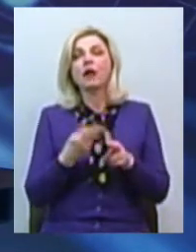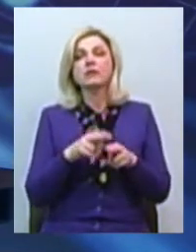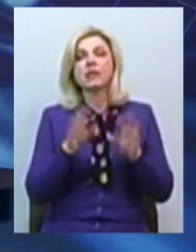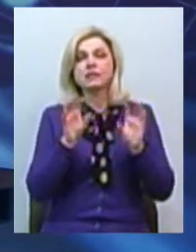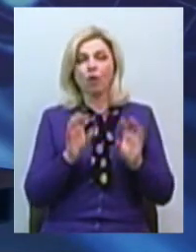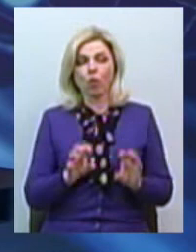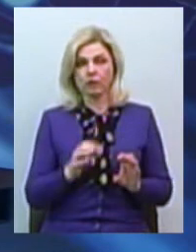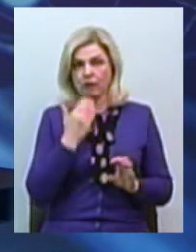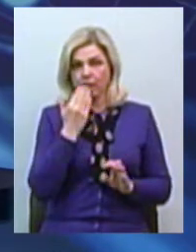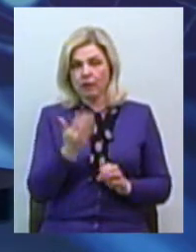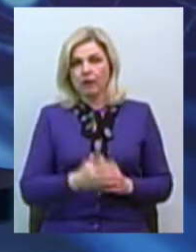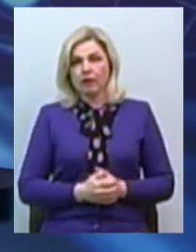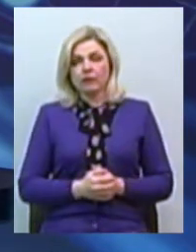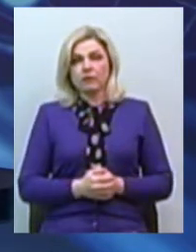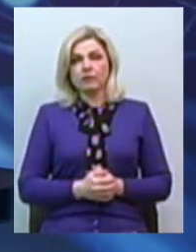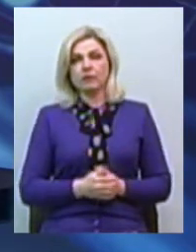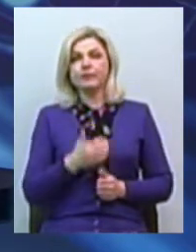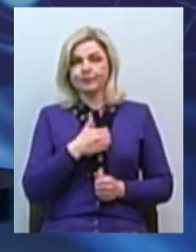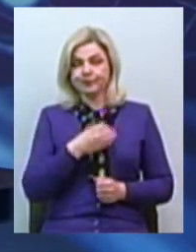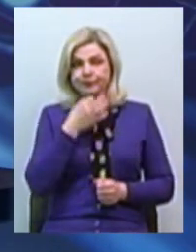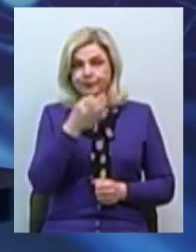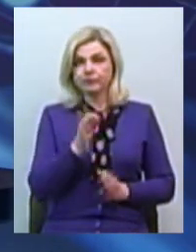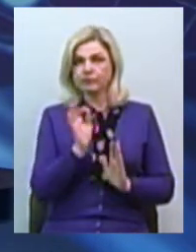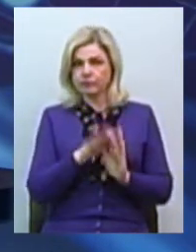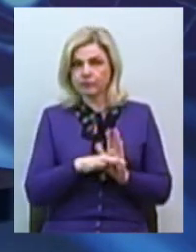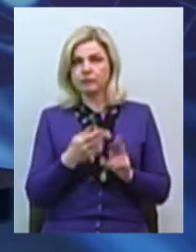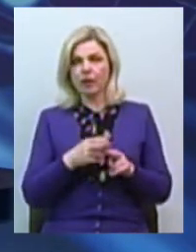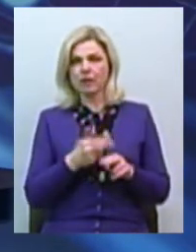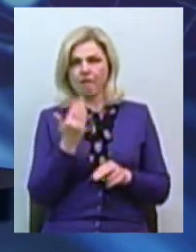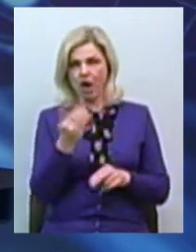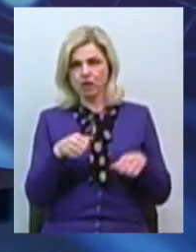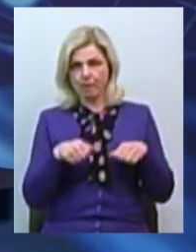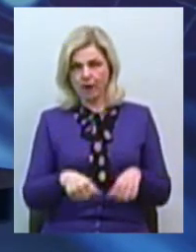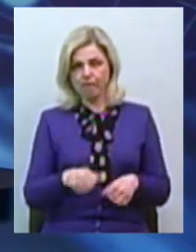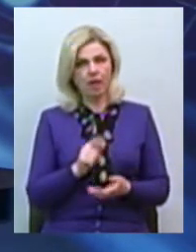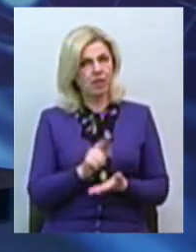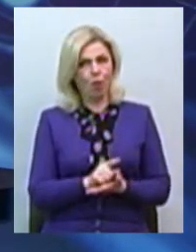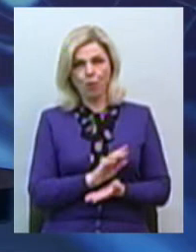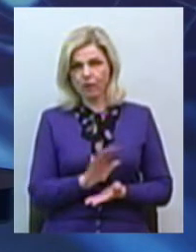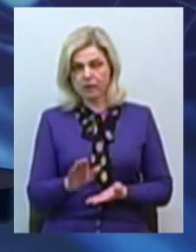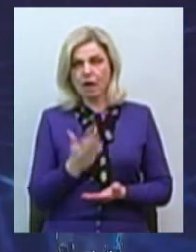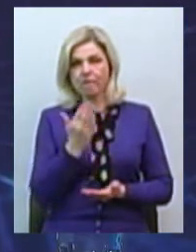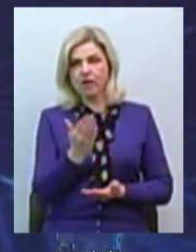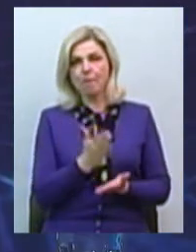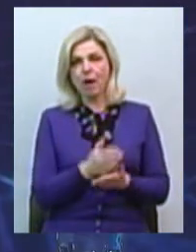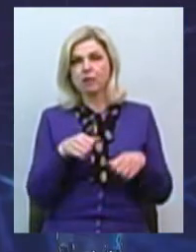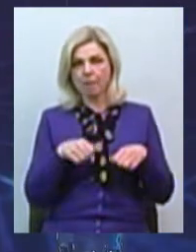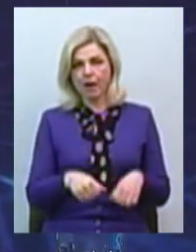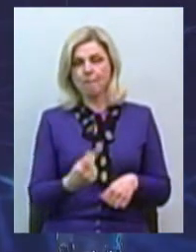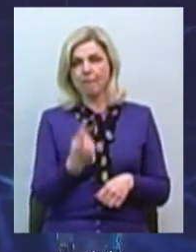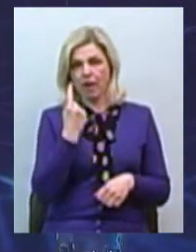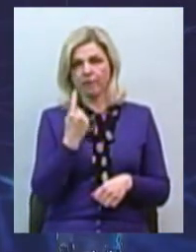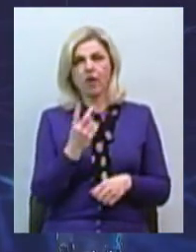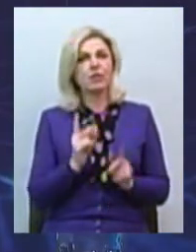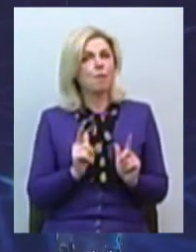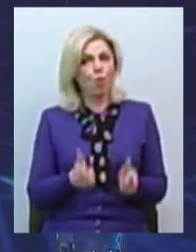відпустки за свій рахунок, то я хочу сказати відразу, що це ваше право, а не обов'язок. Тому ви маєте право в першу чергу